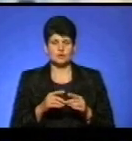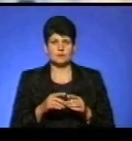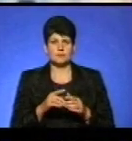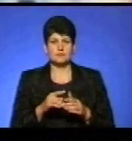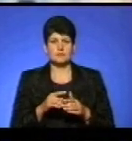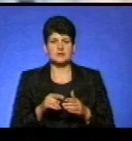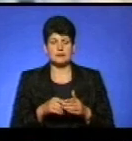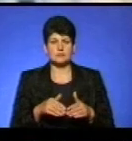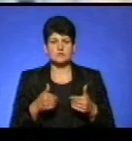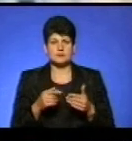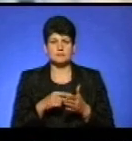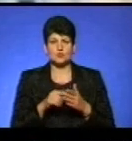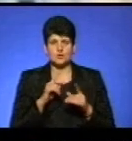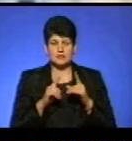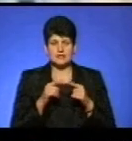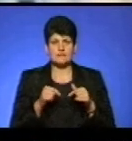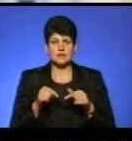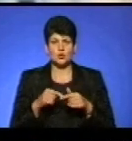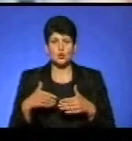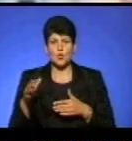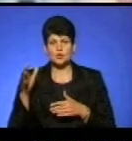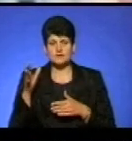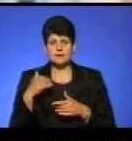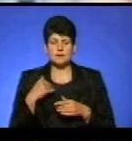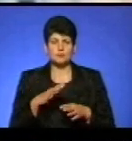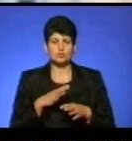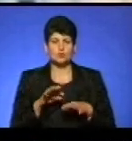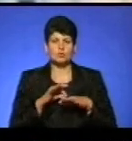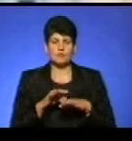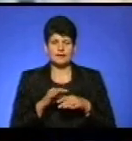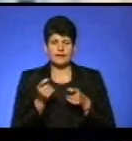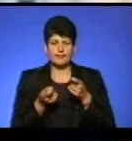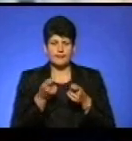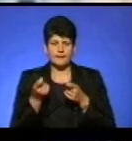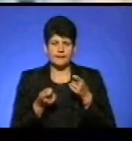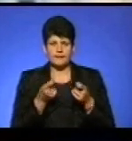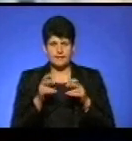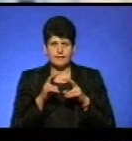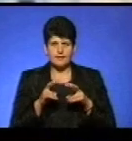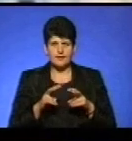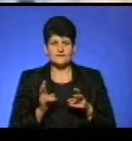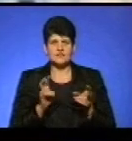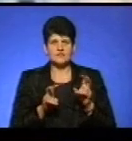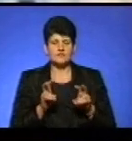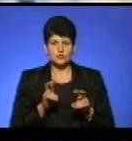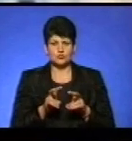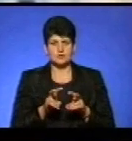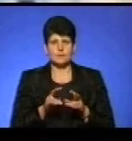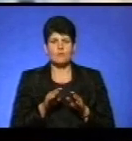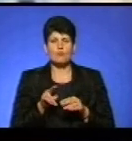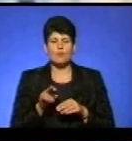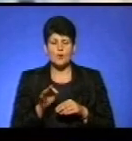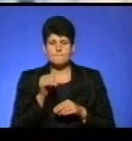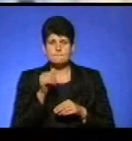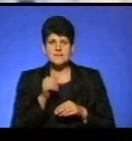міської ради, на пропозиції відділу освіти, нами було проведено такий детальний аналіз відвідувальності, навіть помісячно.